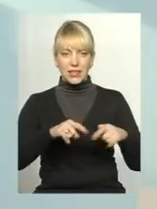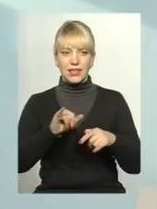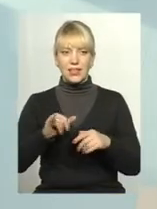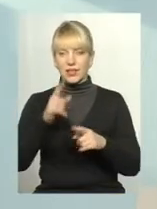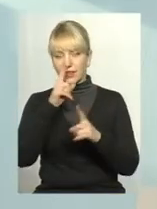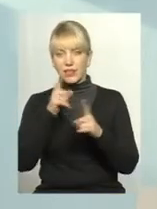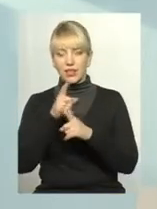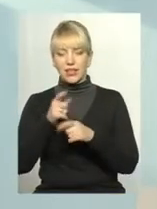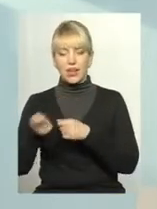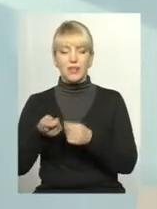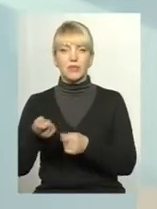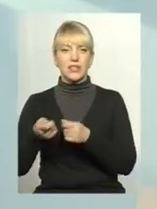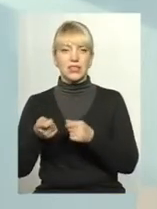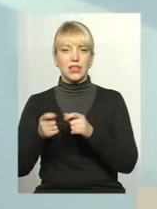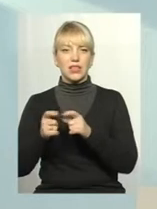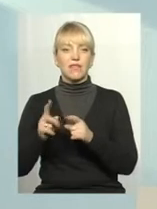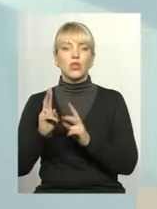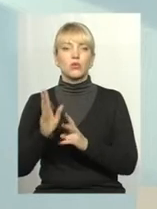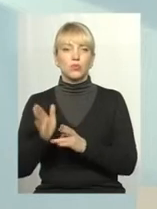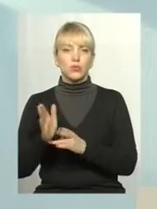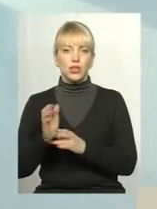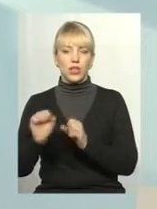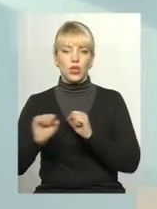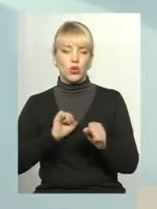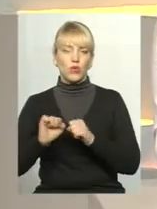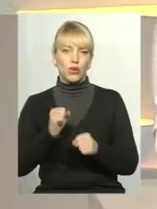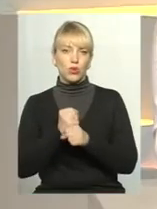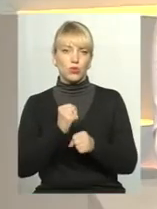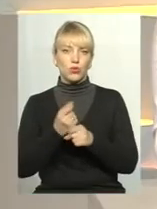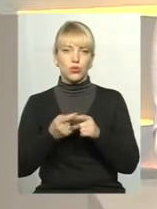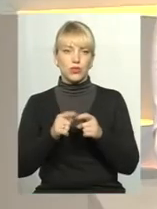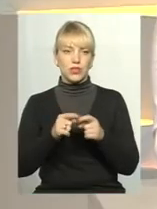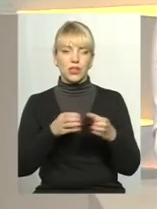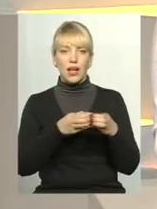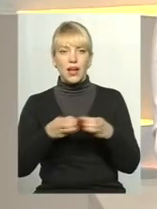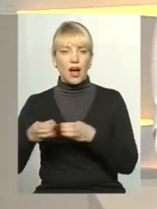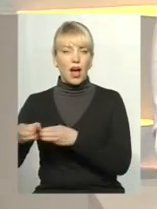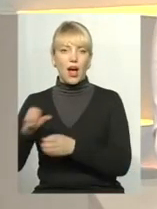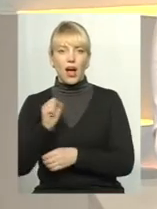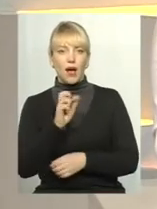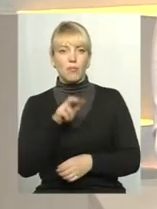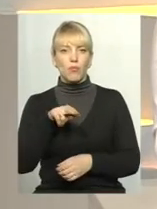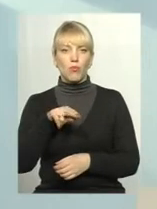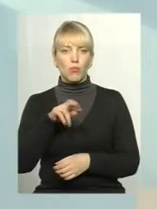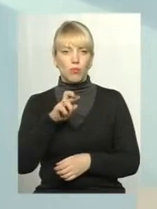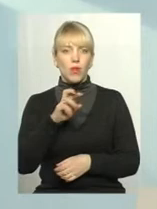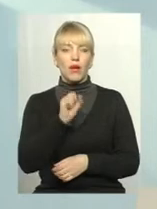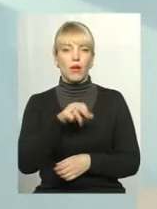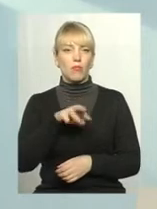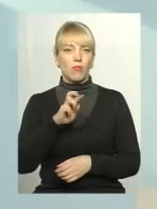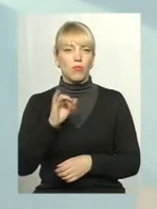адміністративний штат, який буде координувати роботу цих амбулаторій. застереження щодо того,